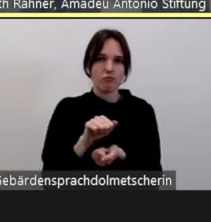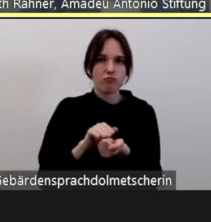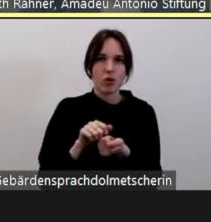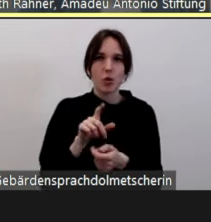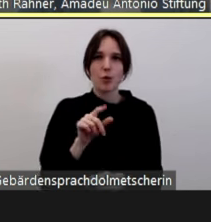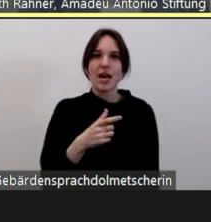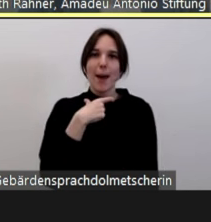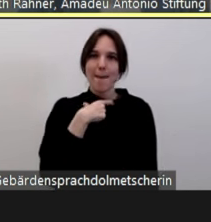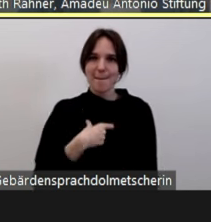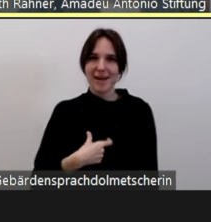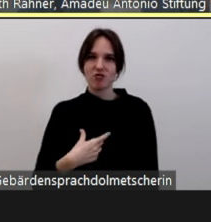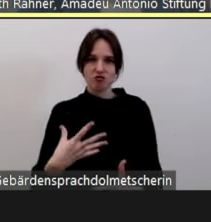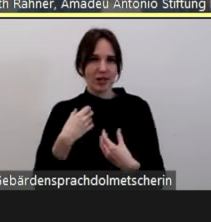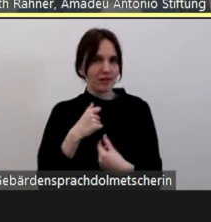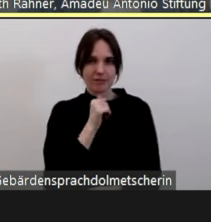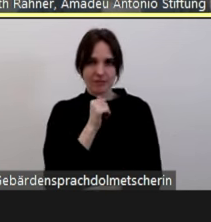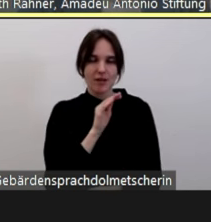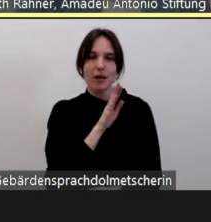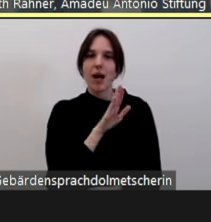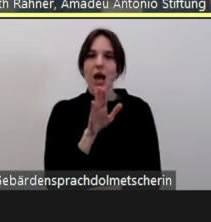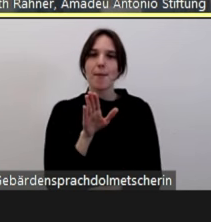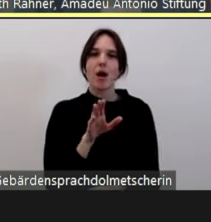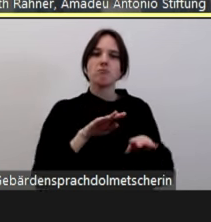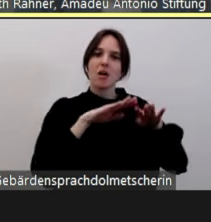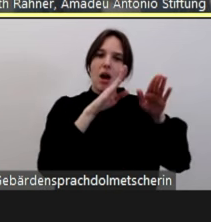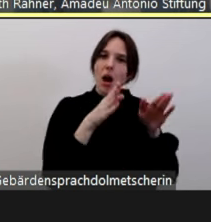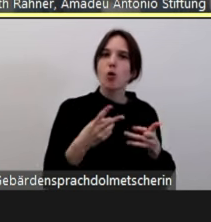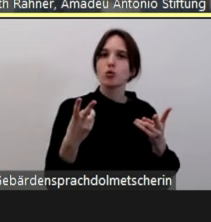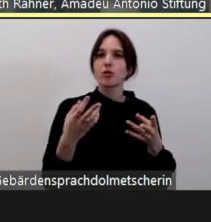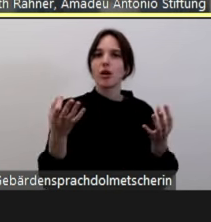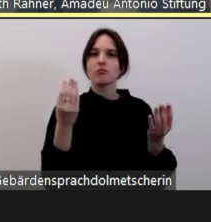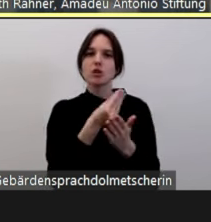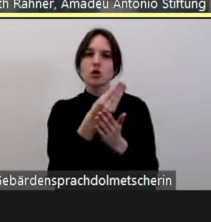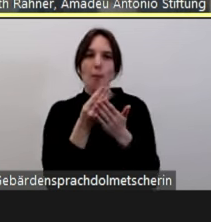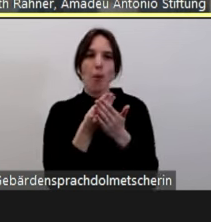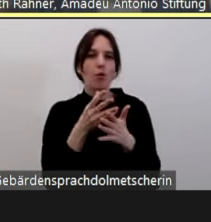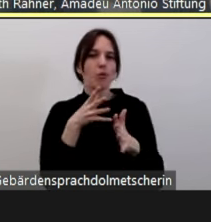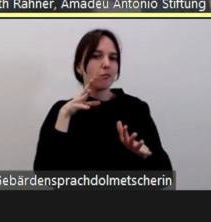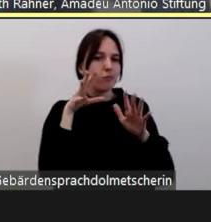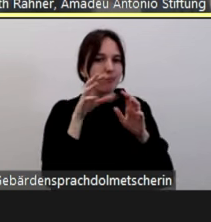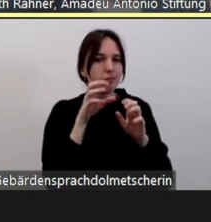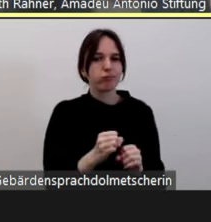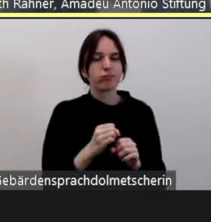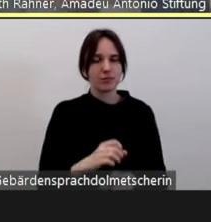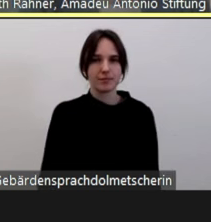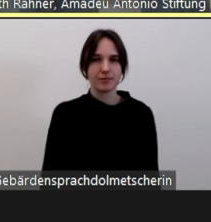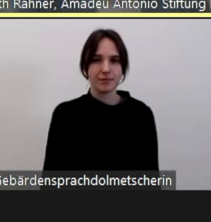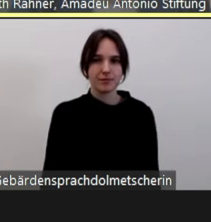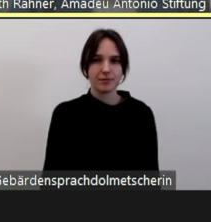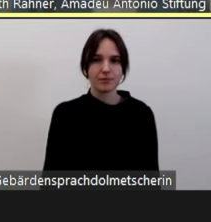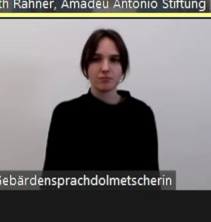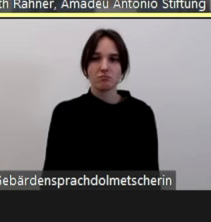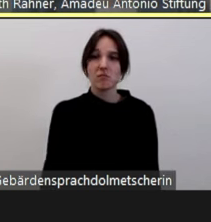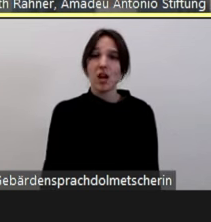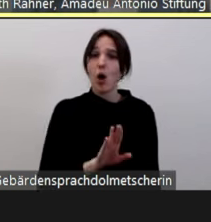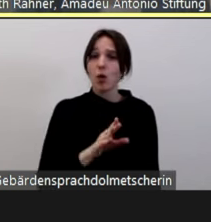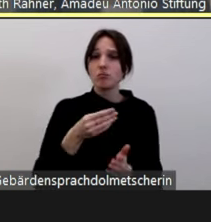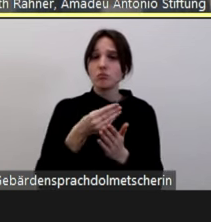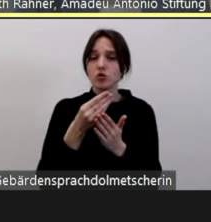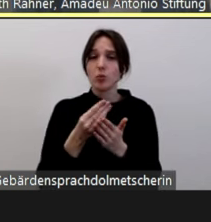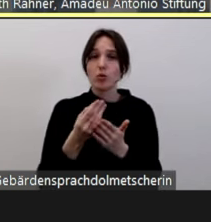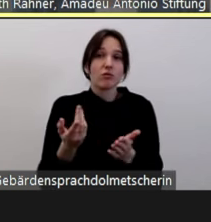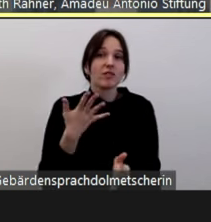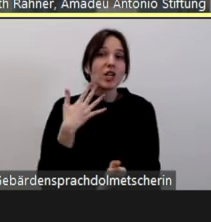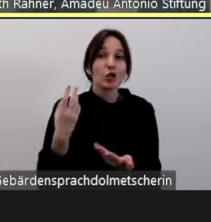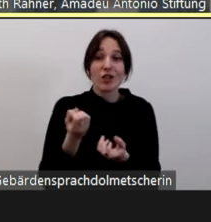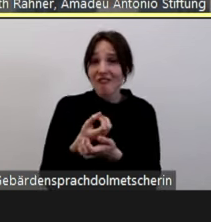Einrichtungen oder Symboliken, die eben für eine soziale Gruppe der Frauen stehen, für die soziale Gruppe von geschlechtlicher und sexueller Vielfalt.